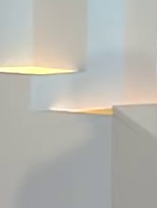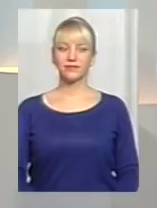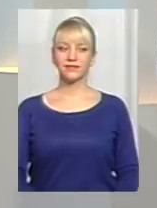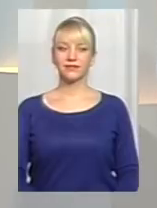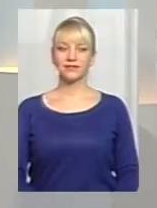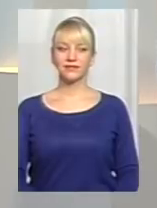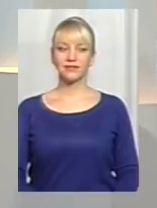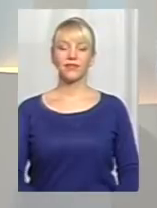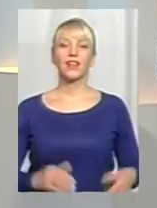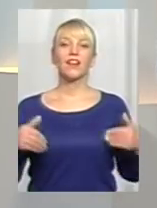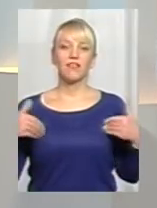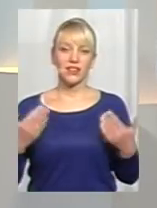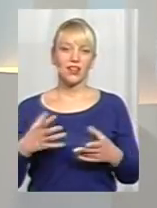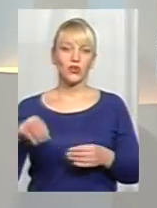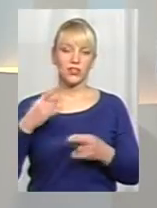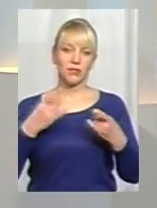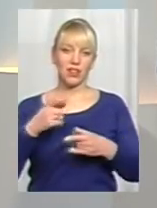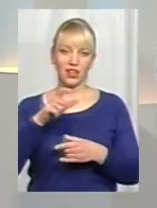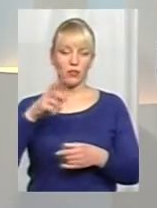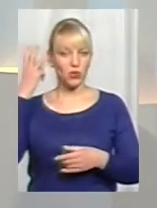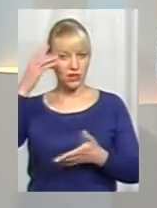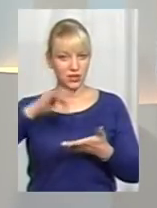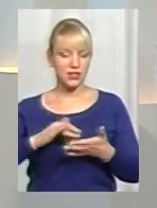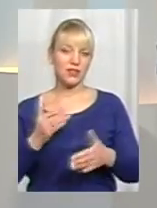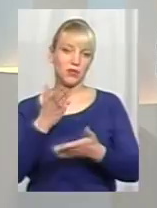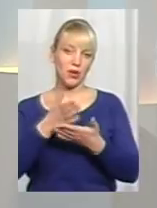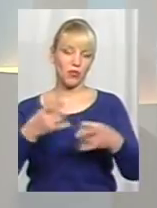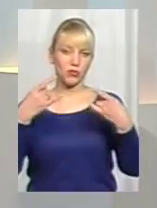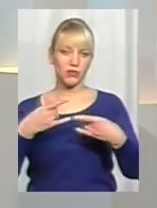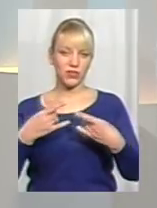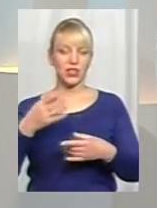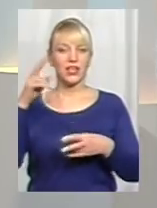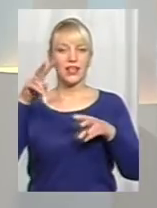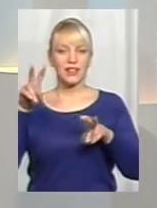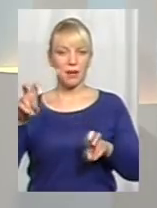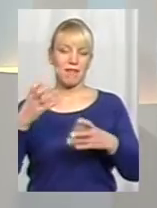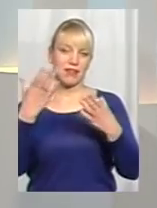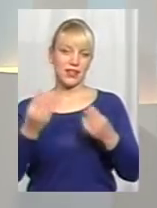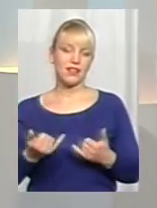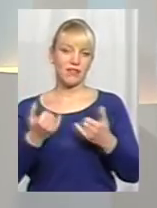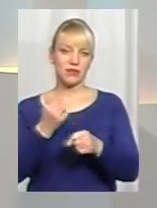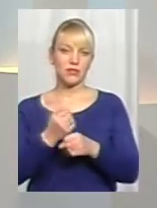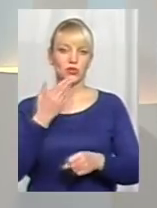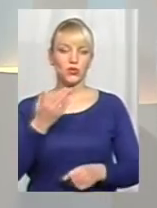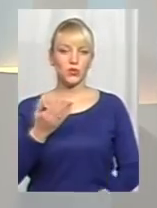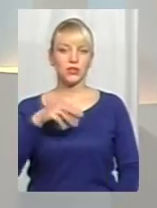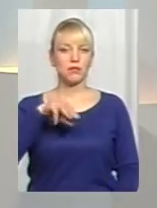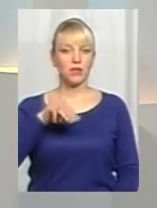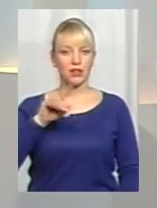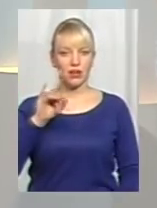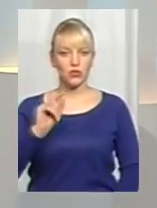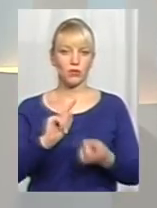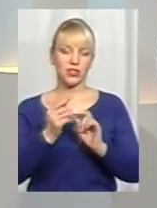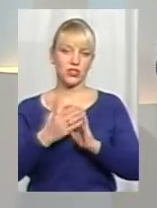Мої вітання телеглядачам Поділля Центр в прямому ефірі тема дня. У студії для вас працює ведуча Юна Мітрашко, переклад на мову жестів Оксана